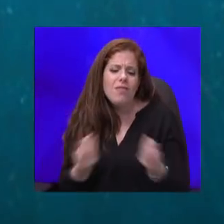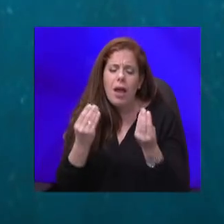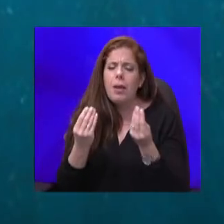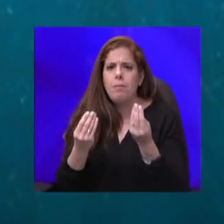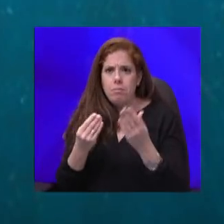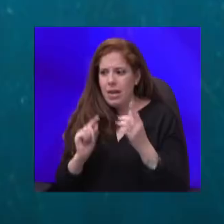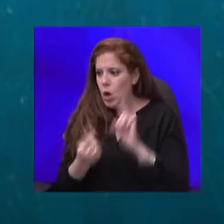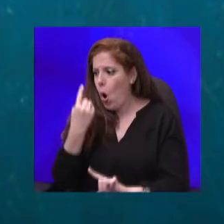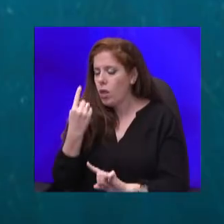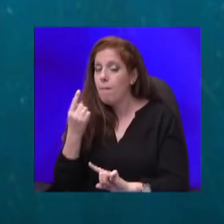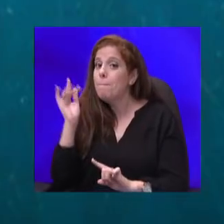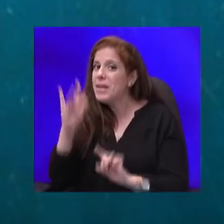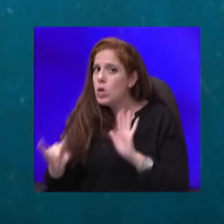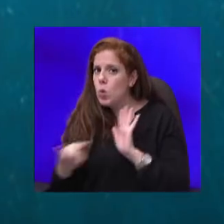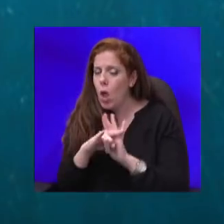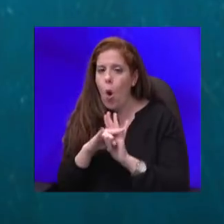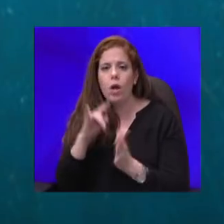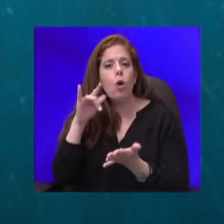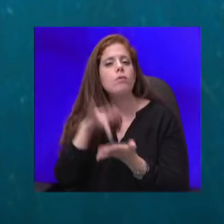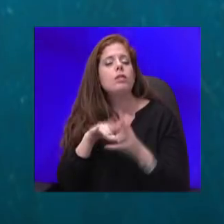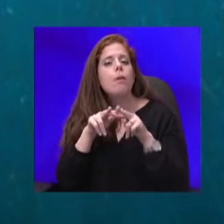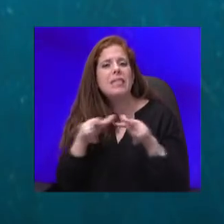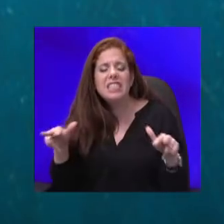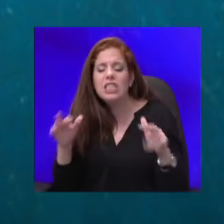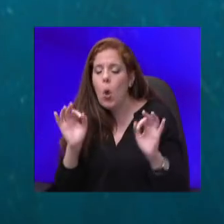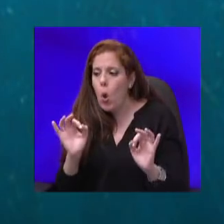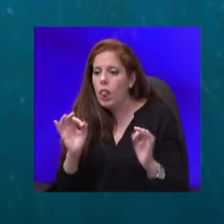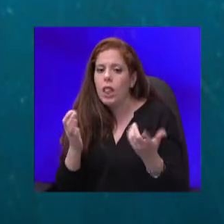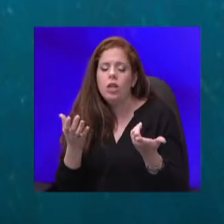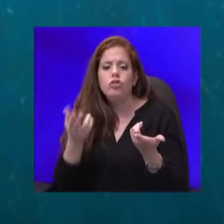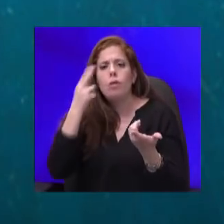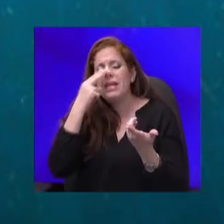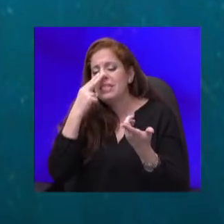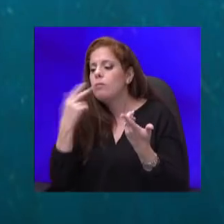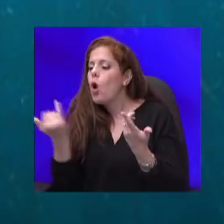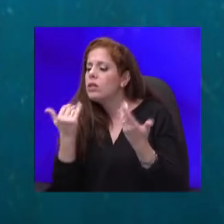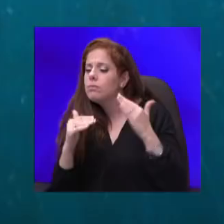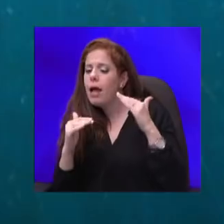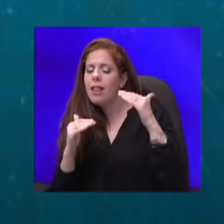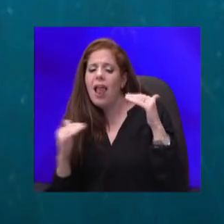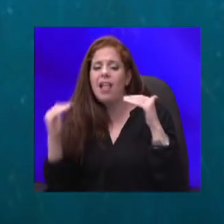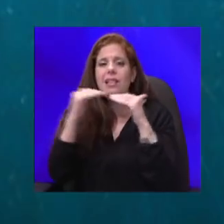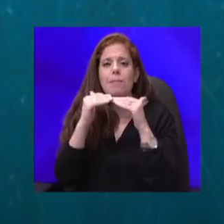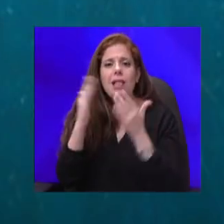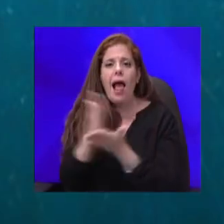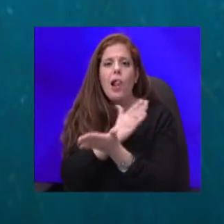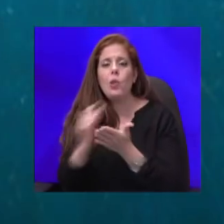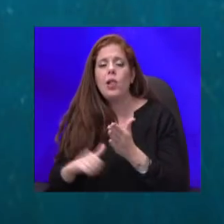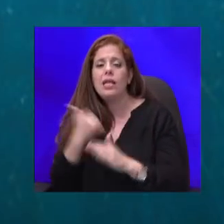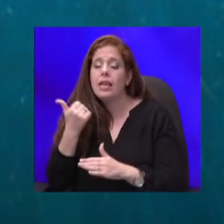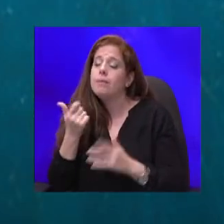הזמן באיזושהי מציאות שהרצים המשפטיים מנסים להדביק את ההחלטות של השרים עם תקנות שעת חירום. לך תדע מה יהיה כאן. אנחנו